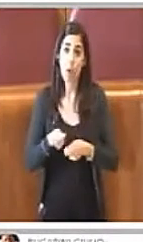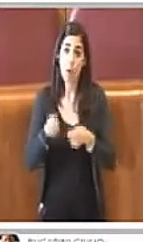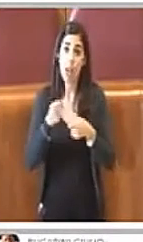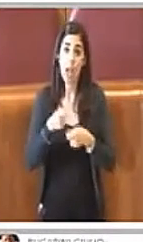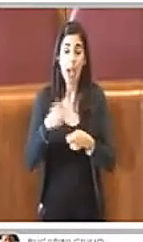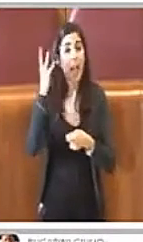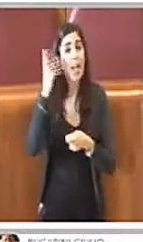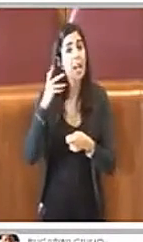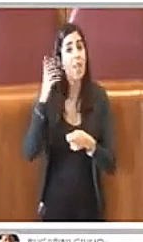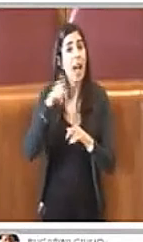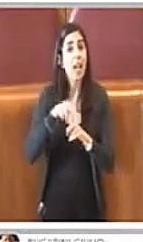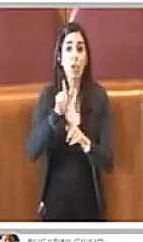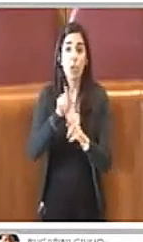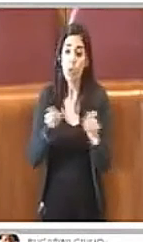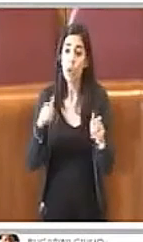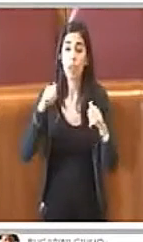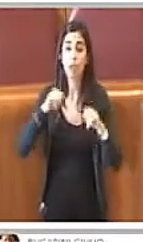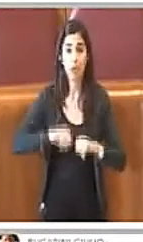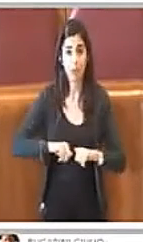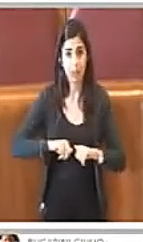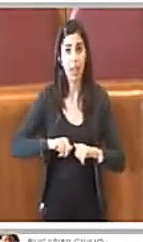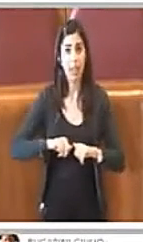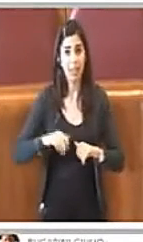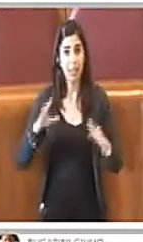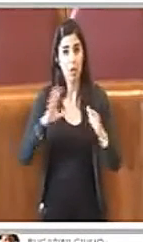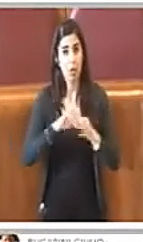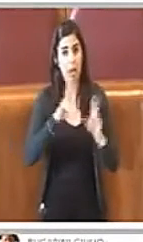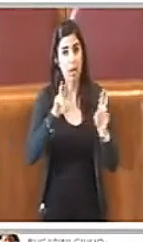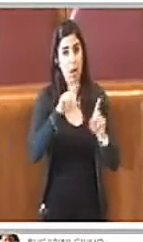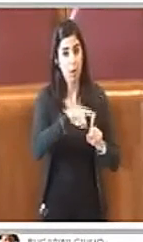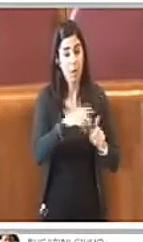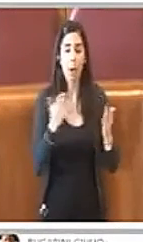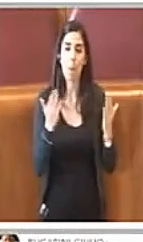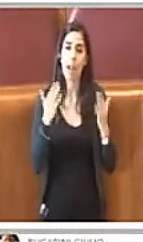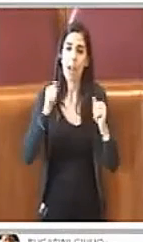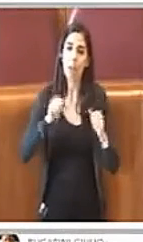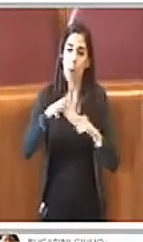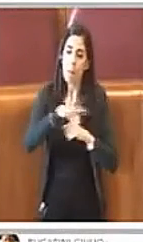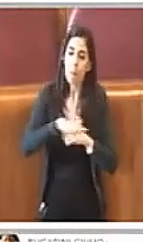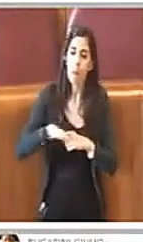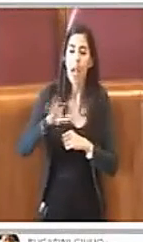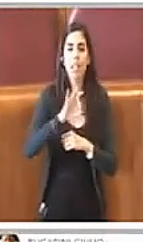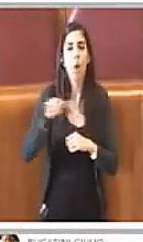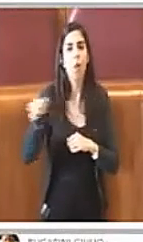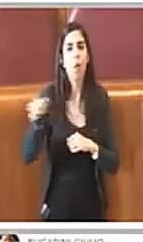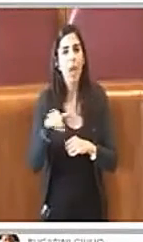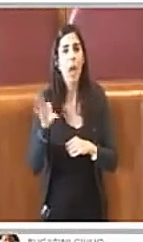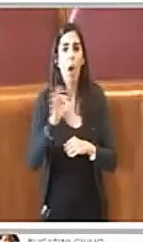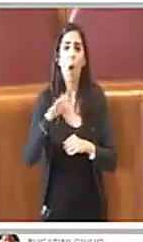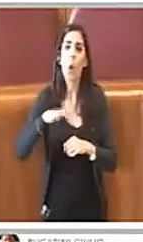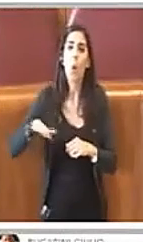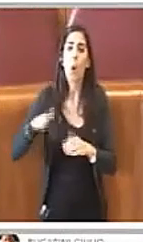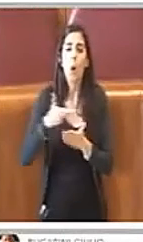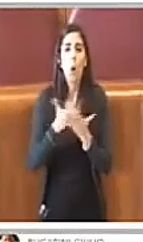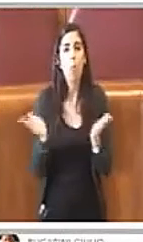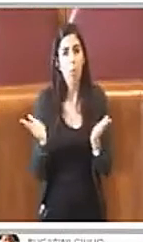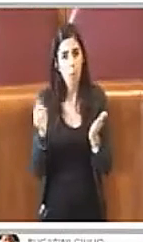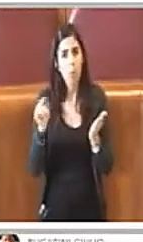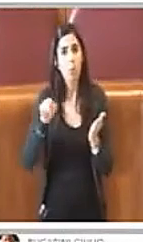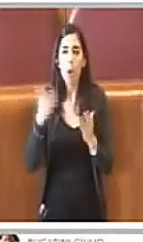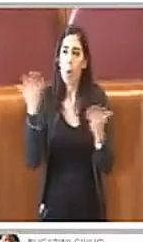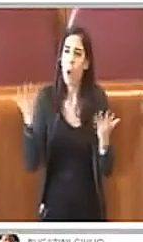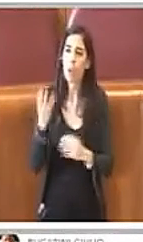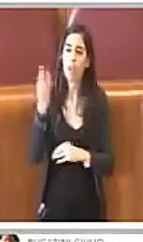riflessione dei cittadini possibilmente intitolando una piazza o una via o un luogo pubblico dotandolo di un